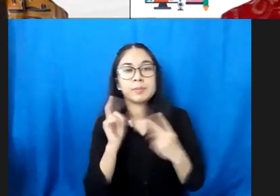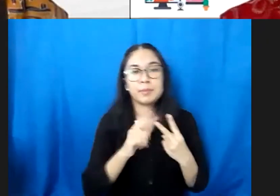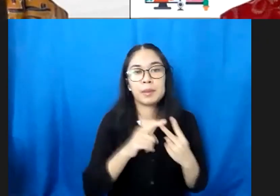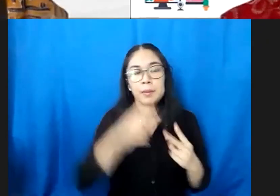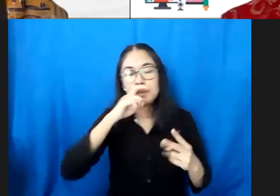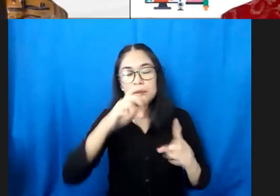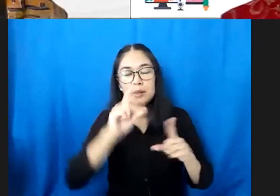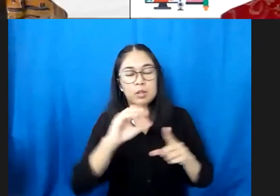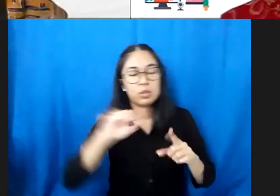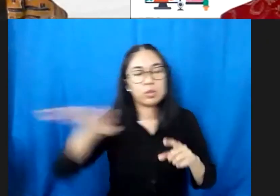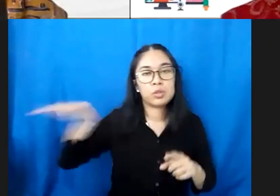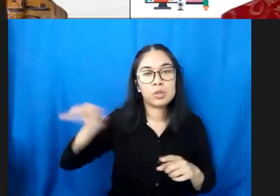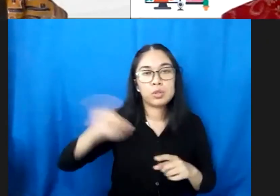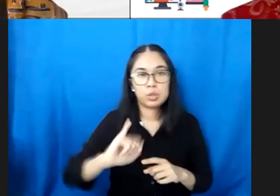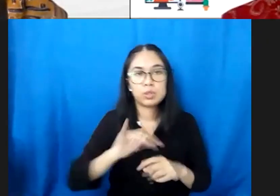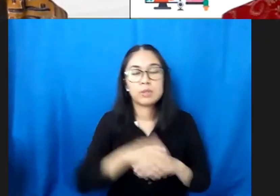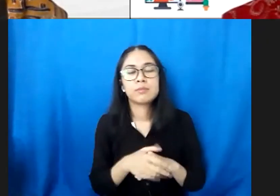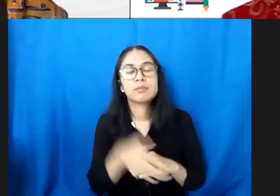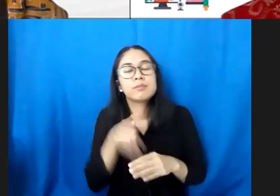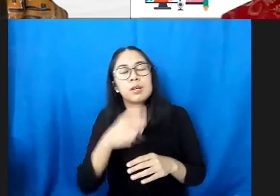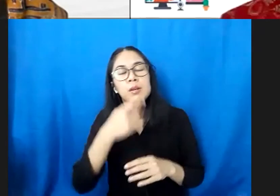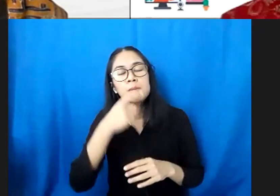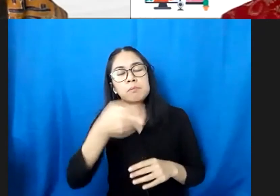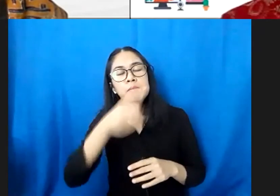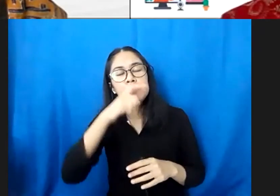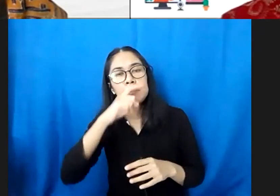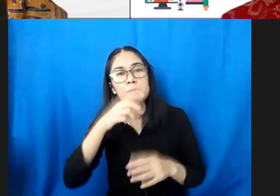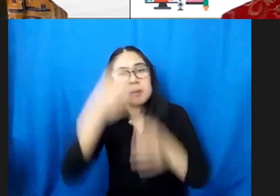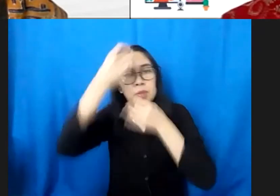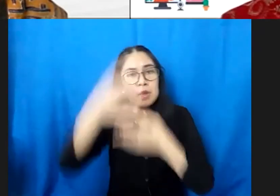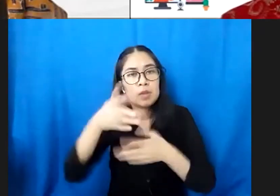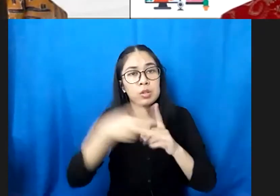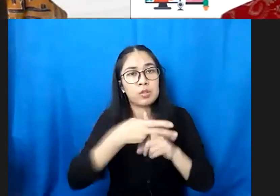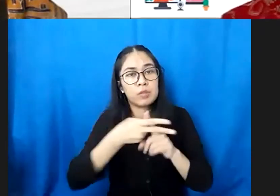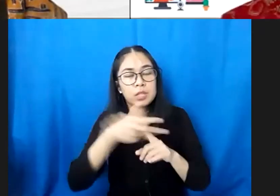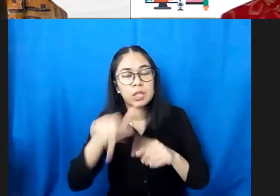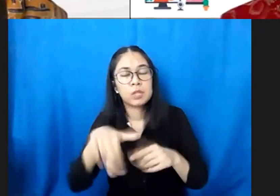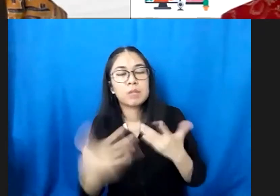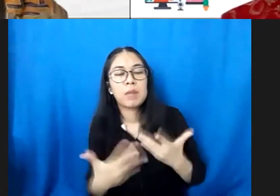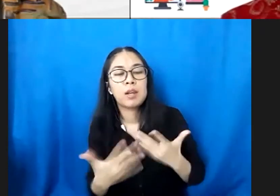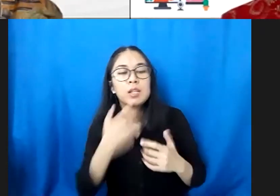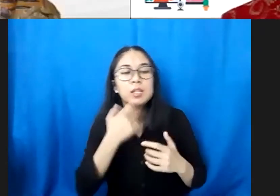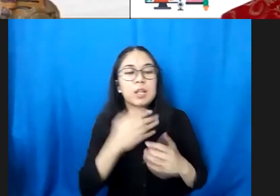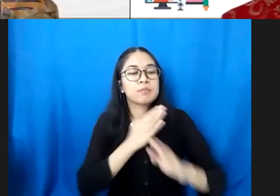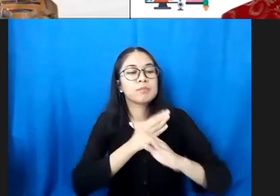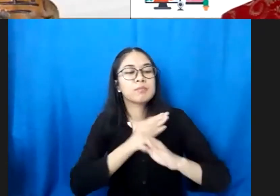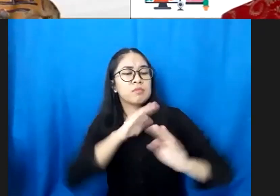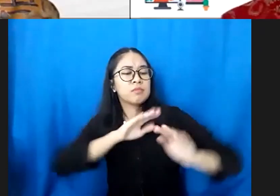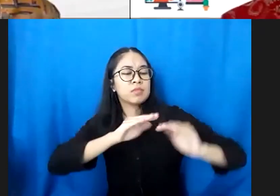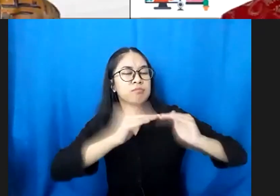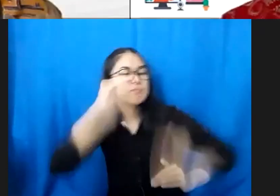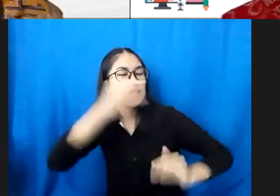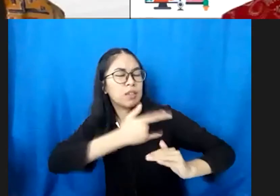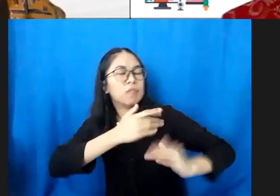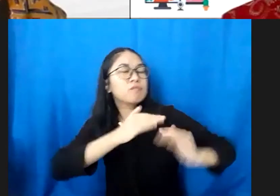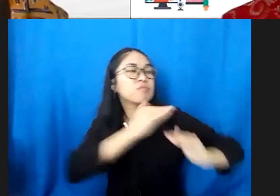bagaimana menurut Prof Asli tentang konvergensi penjagaan stunting kita apakah sudah efektif sampai